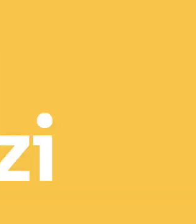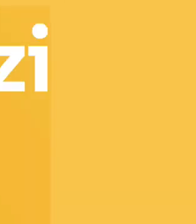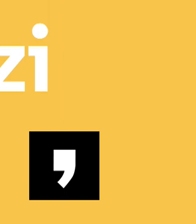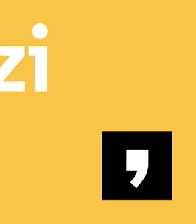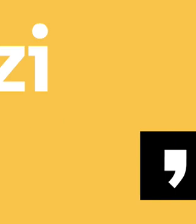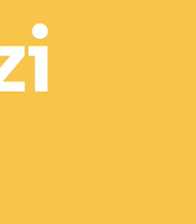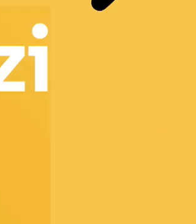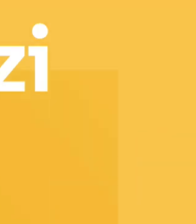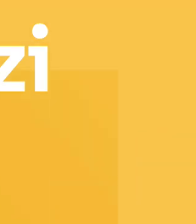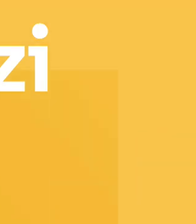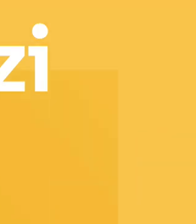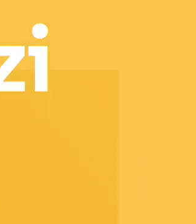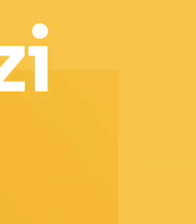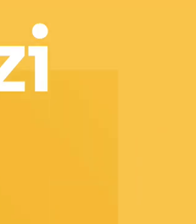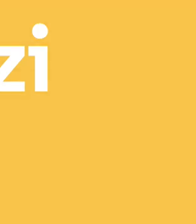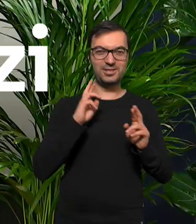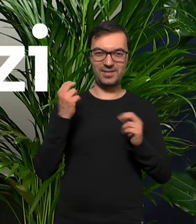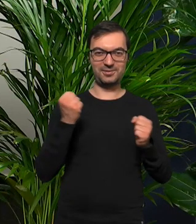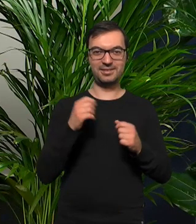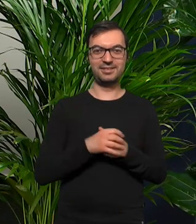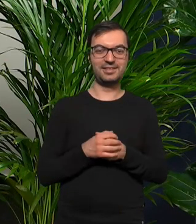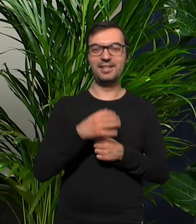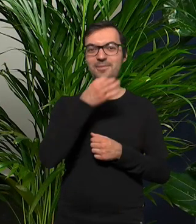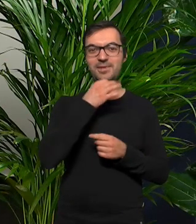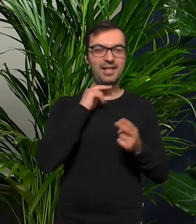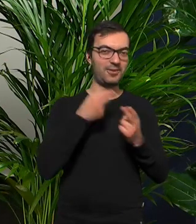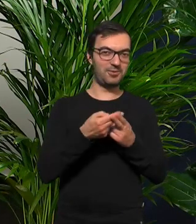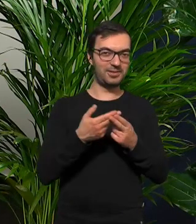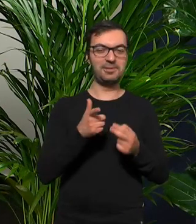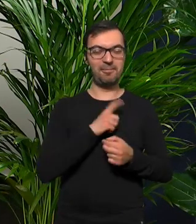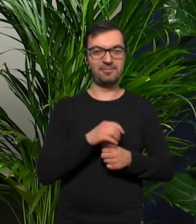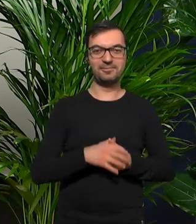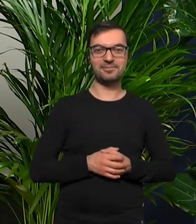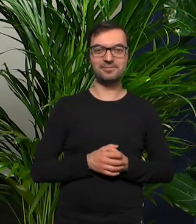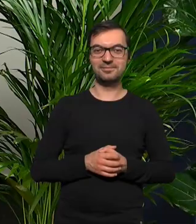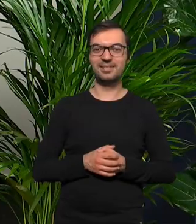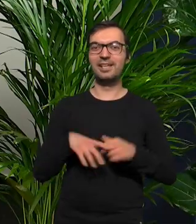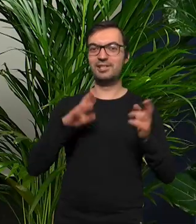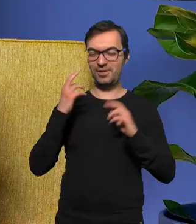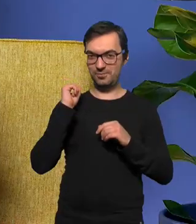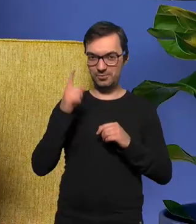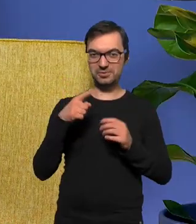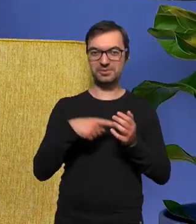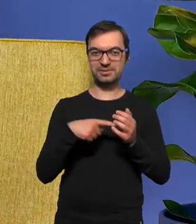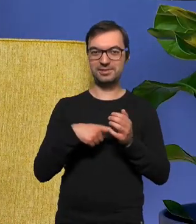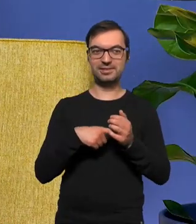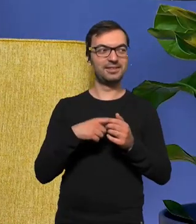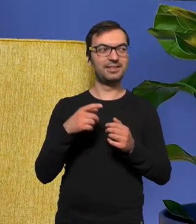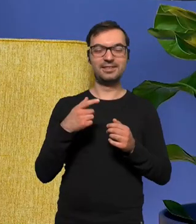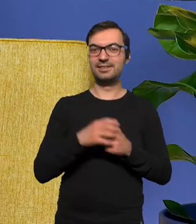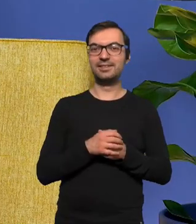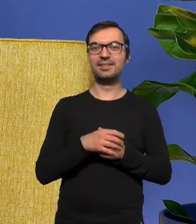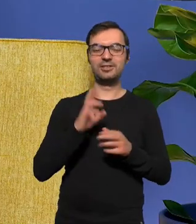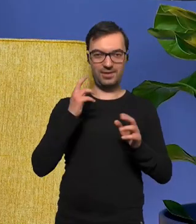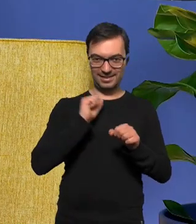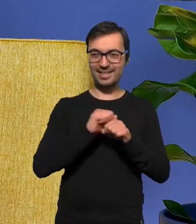brakuje mi takich dźwięków bo się tak do tego pytania i odpowiedzi te dźwięki są bo Błażej powiedział że tak że brakuje mu